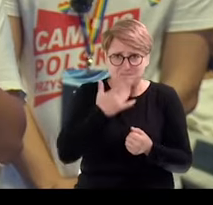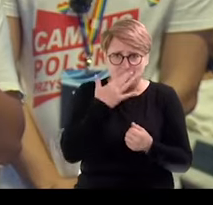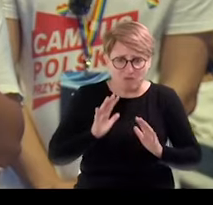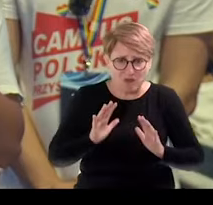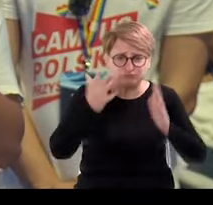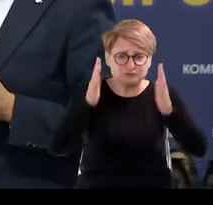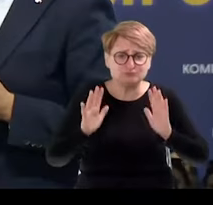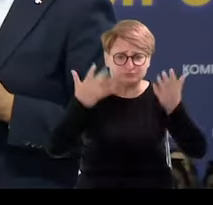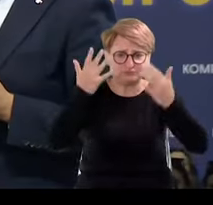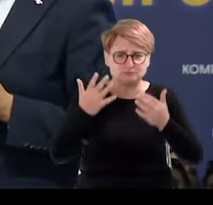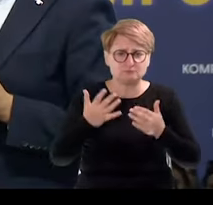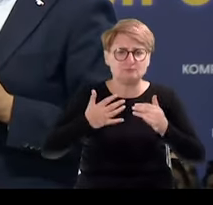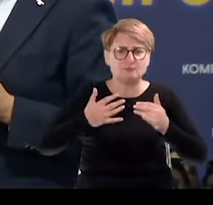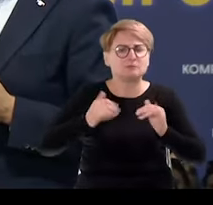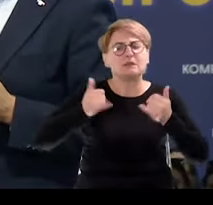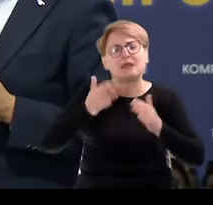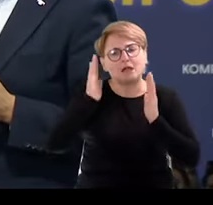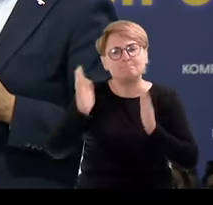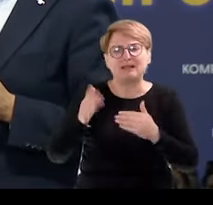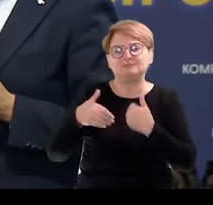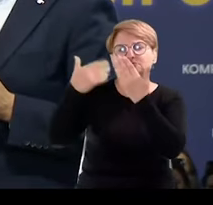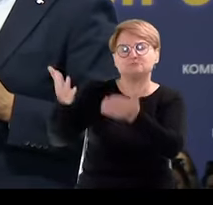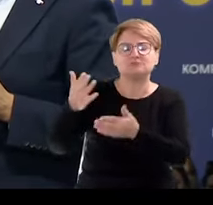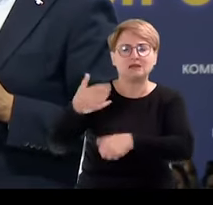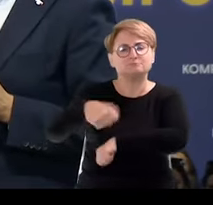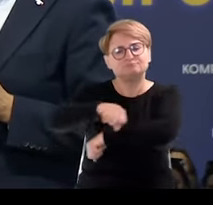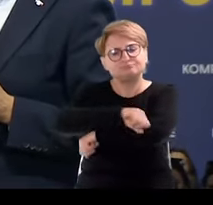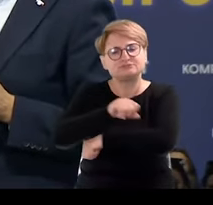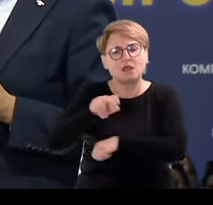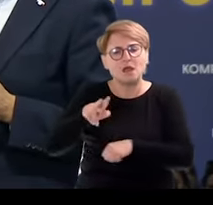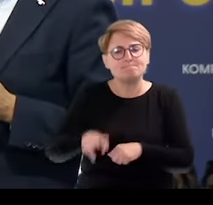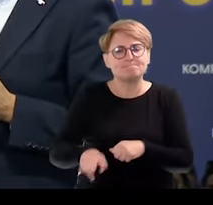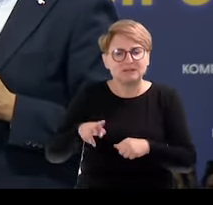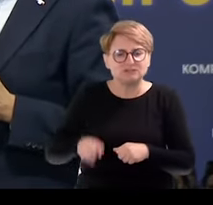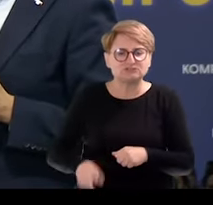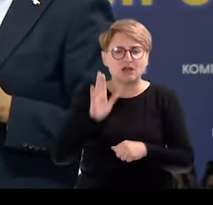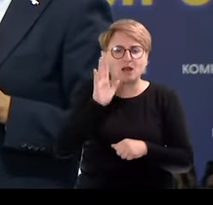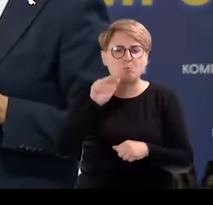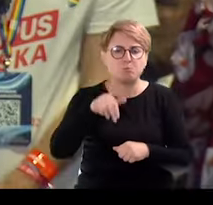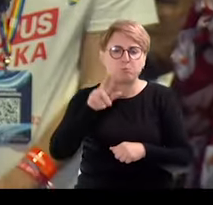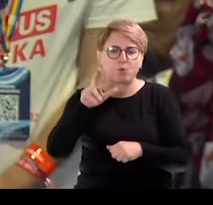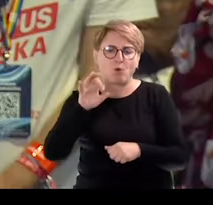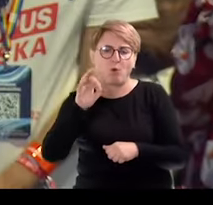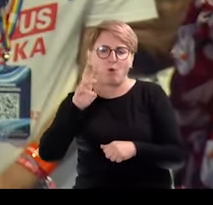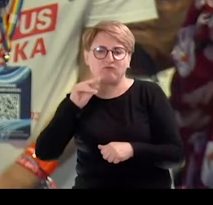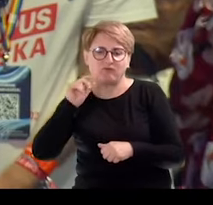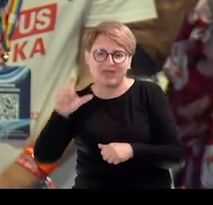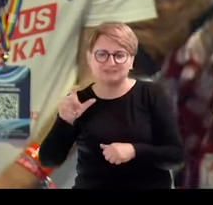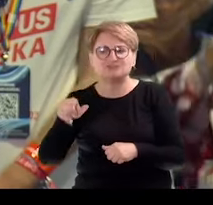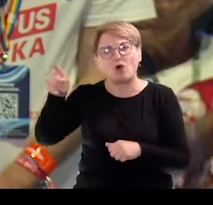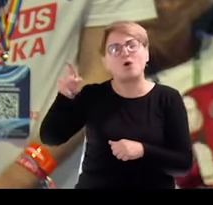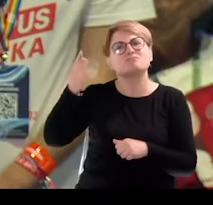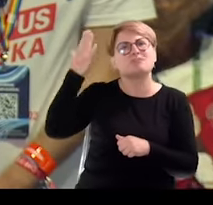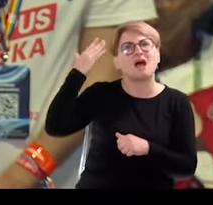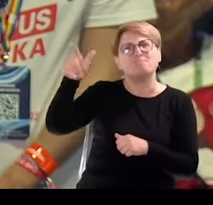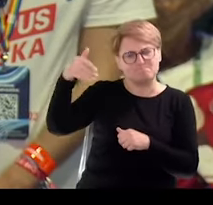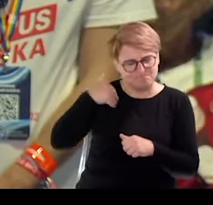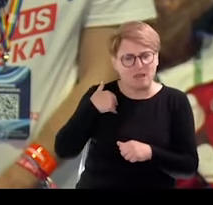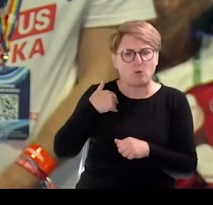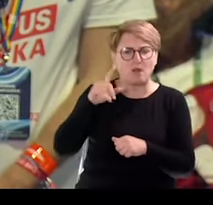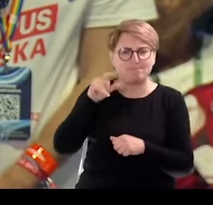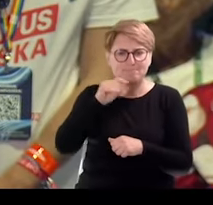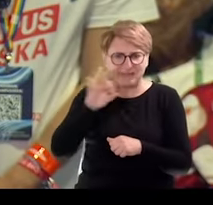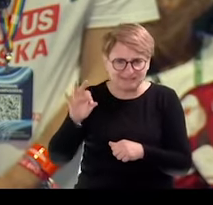o nominację dla wiceministra Bukowca, byłego posła PiS, dla którego nawet tamten